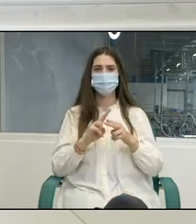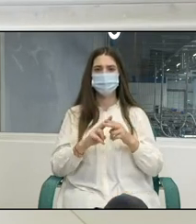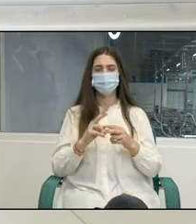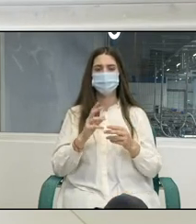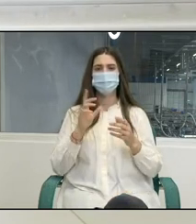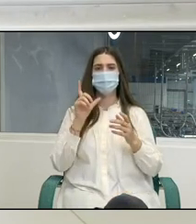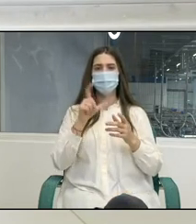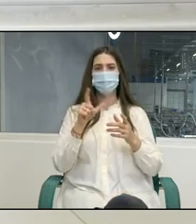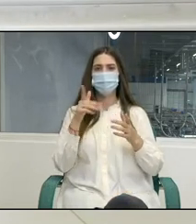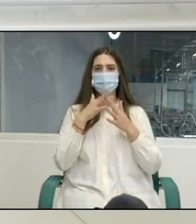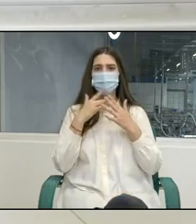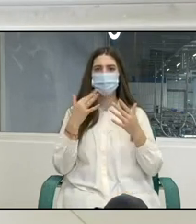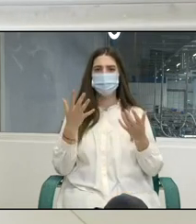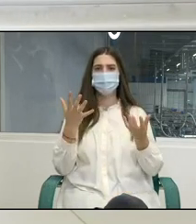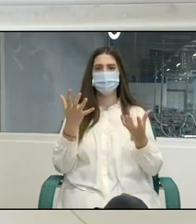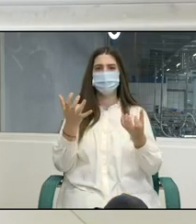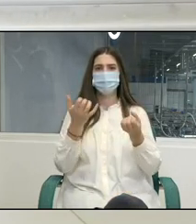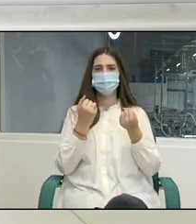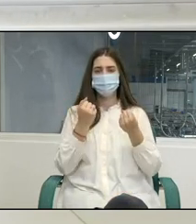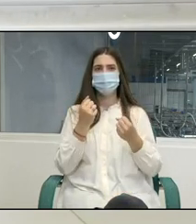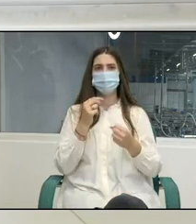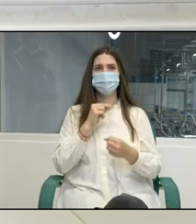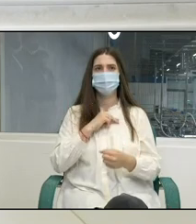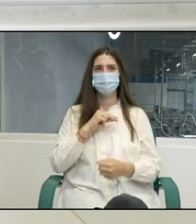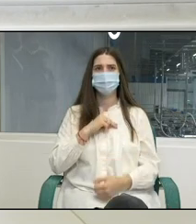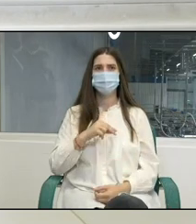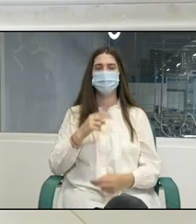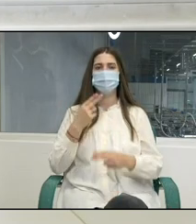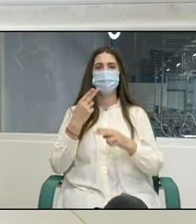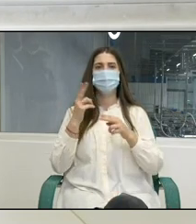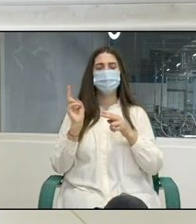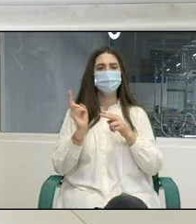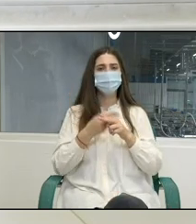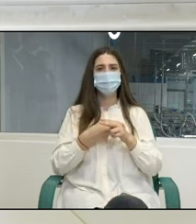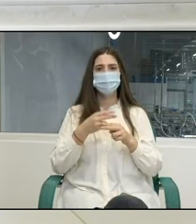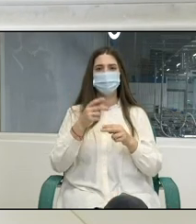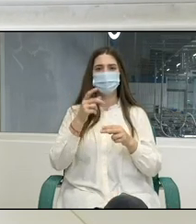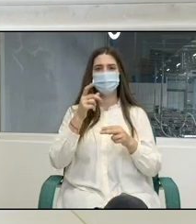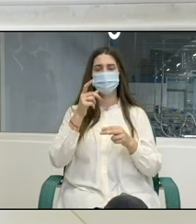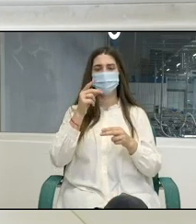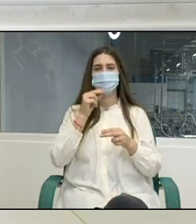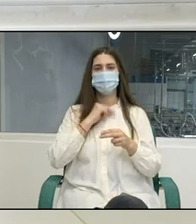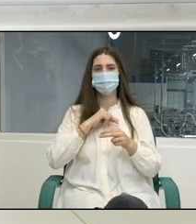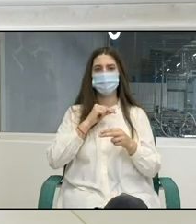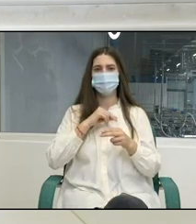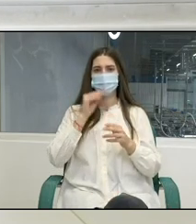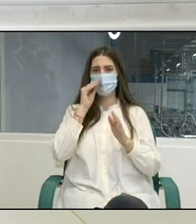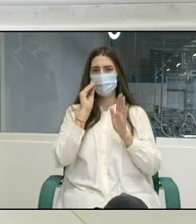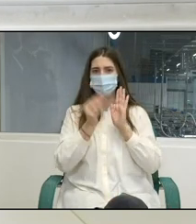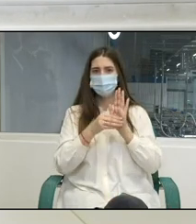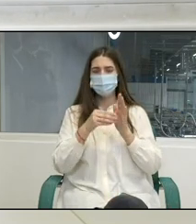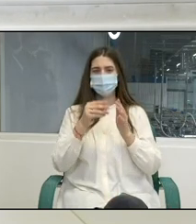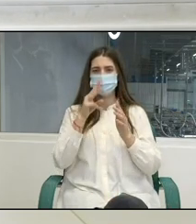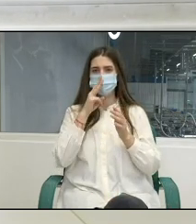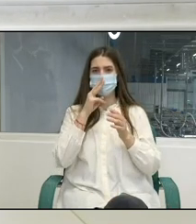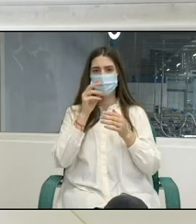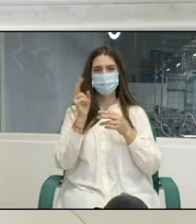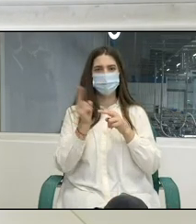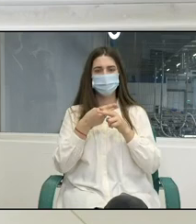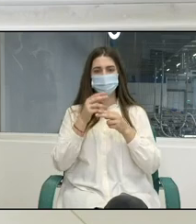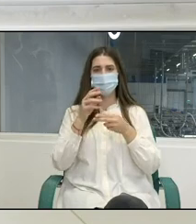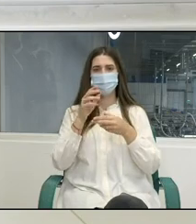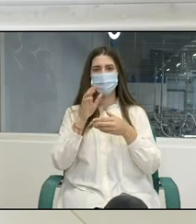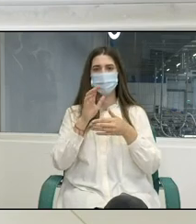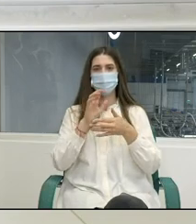și pentru a combate fenomenul muncii nedeclarate pentru că o muncă nu poate fi decentă dacă ea este nedeclarată și dacă